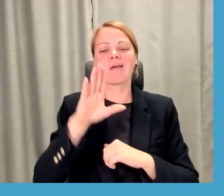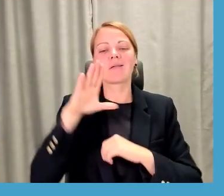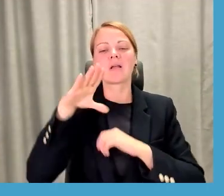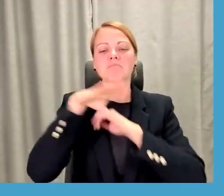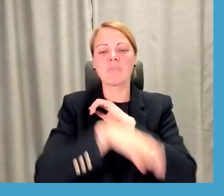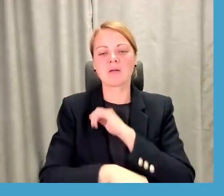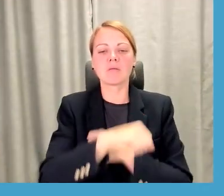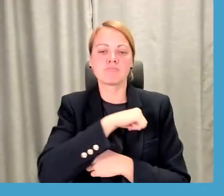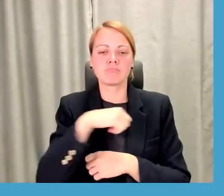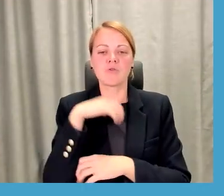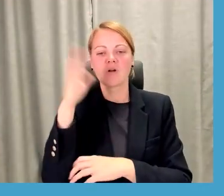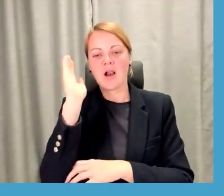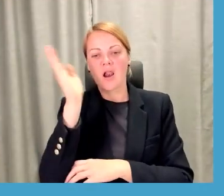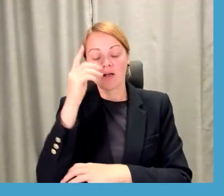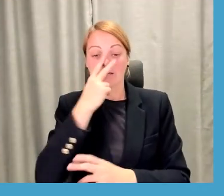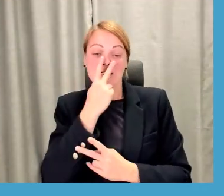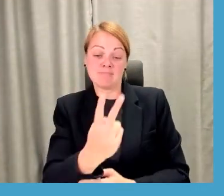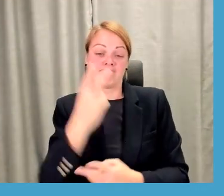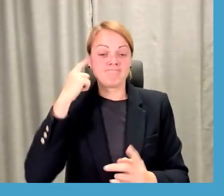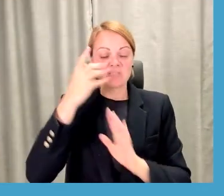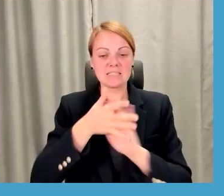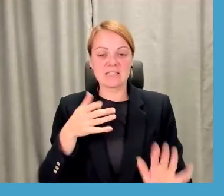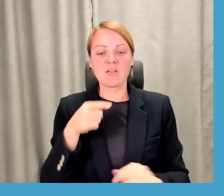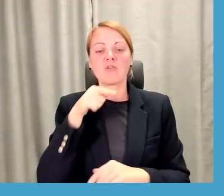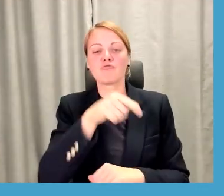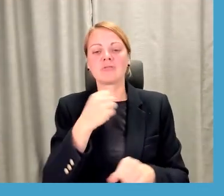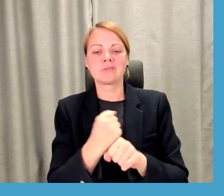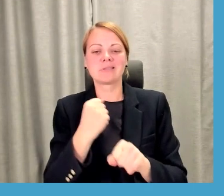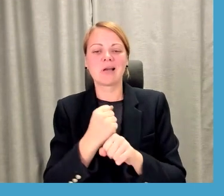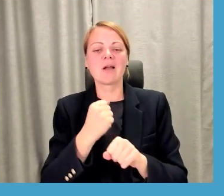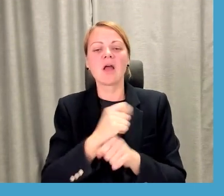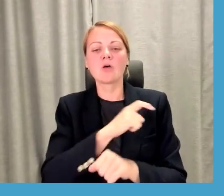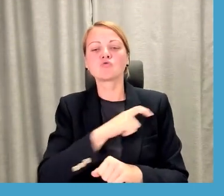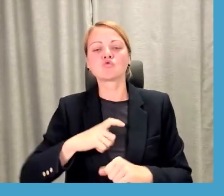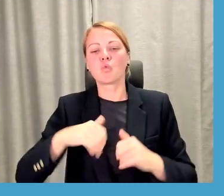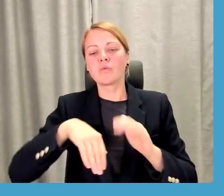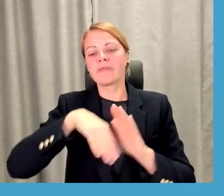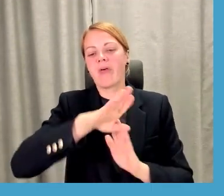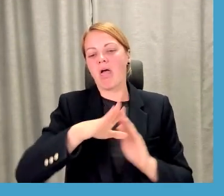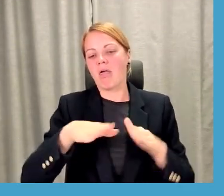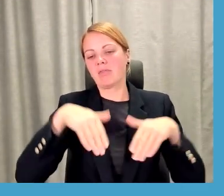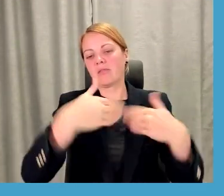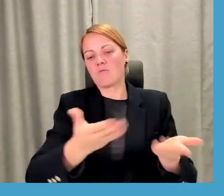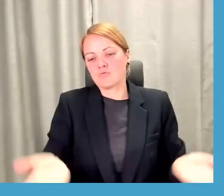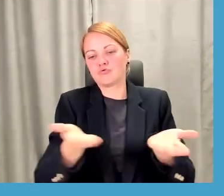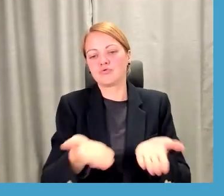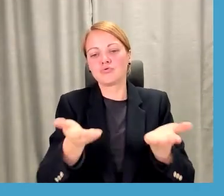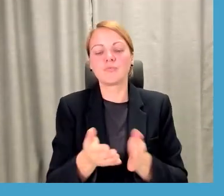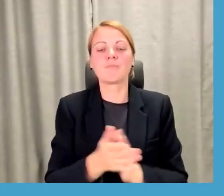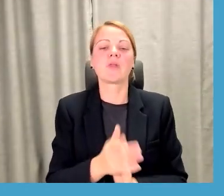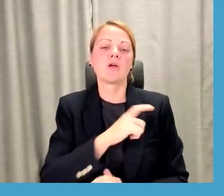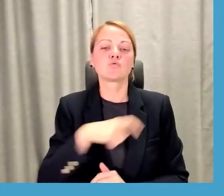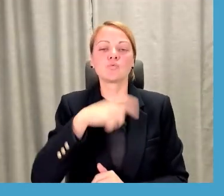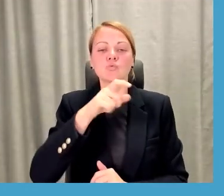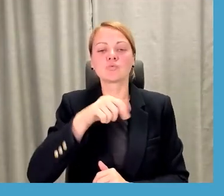pasēma pasniedzējumi ir jāsaprot, ka, nu, ka viņš jau strādā studentu labi, faktiski, un tas students arī bieži vien, un